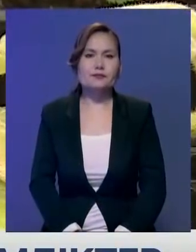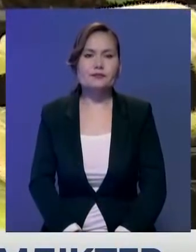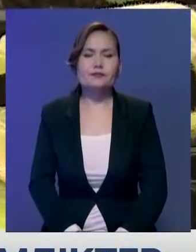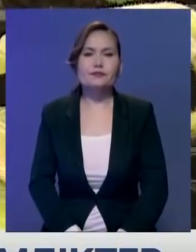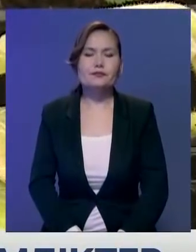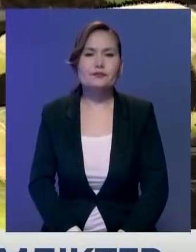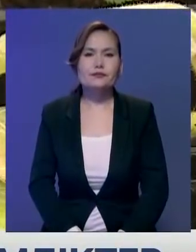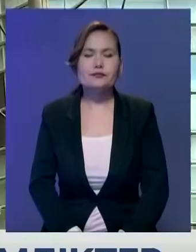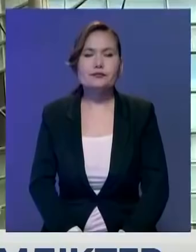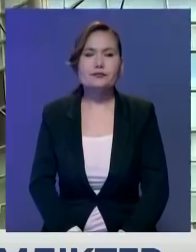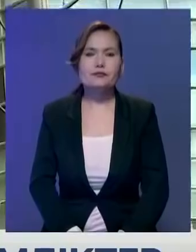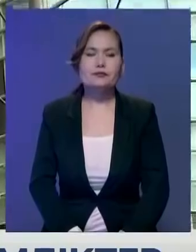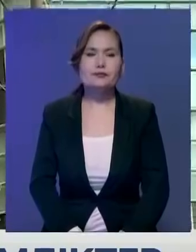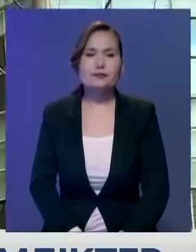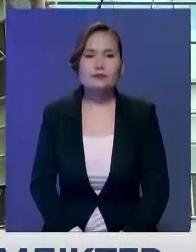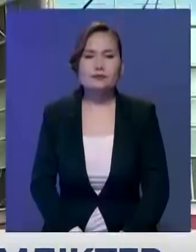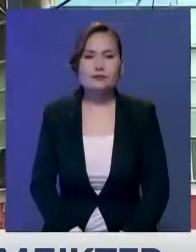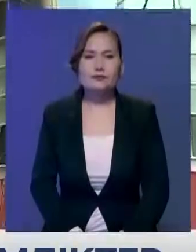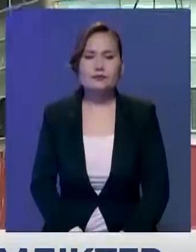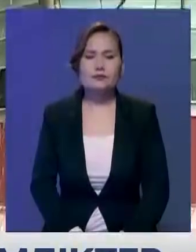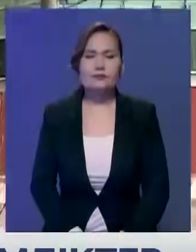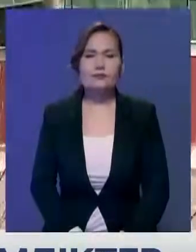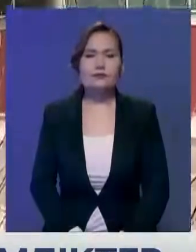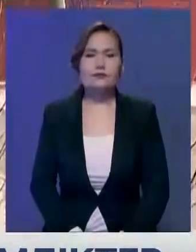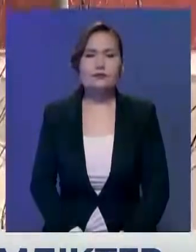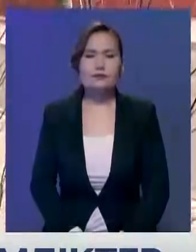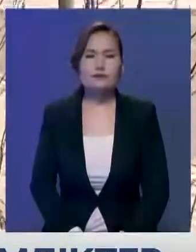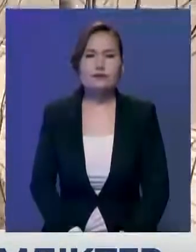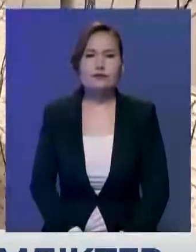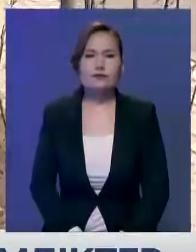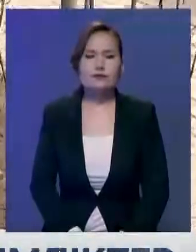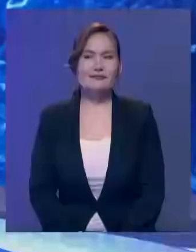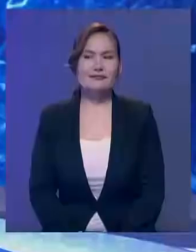Қовланбаев, Ақылбек Езімсейтіф, Бақперген Панат, Хабар 24 ел орда.